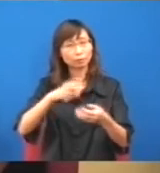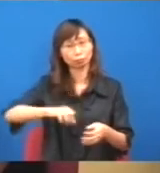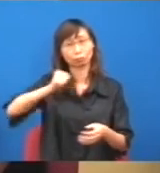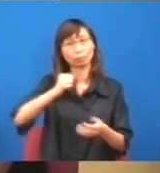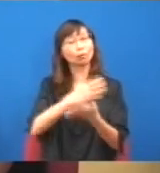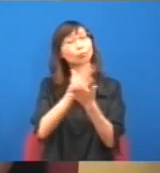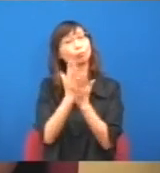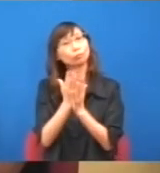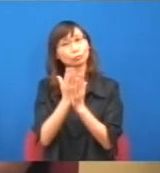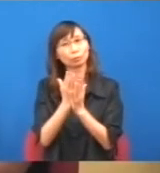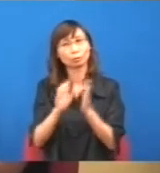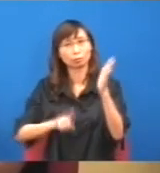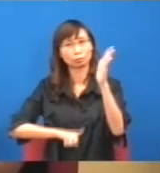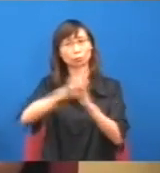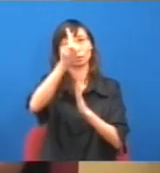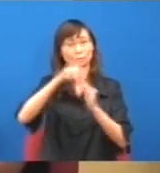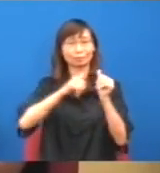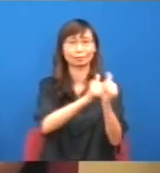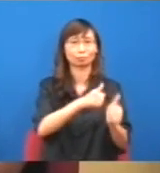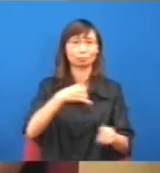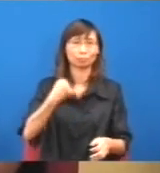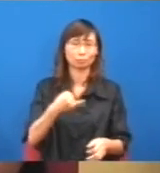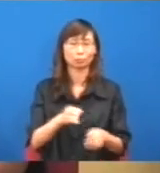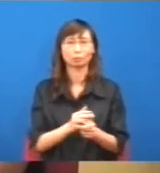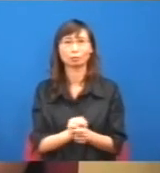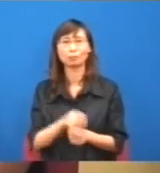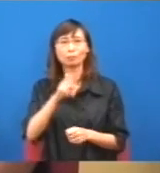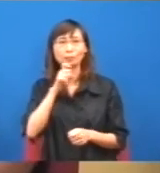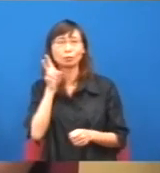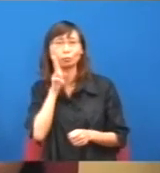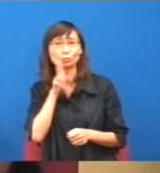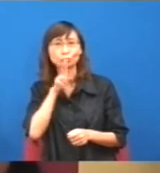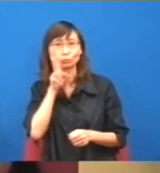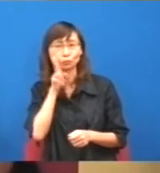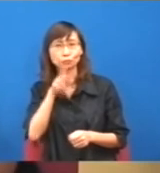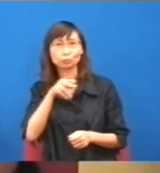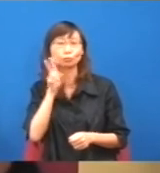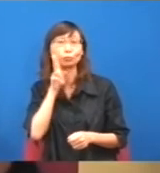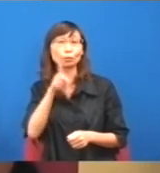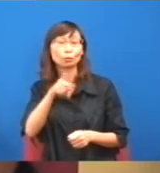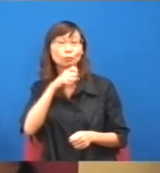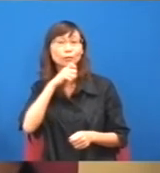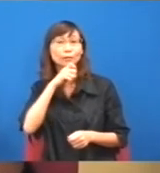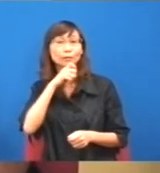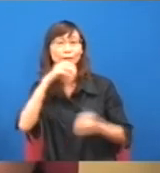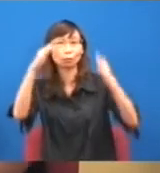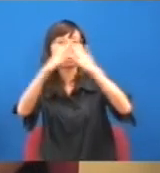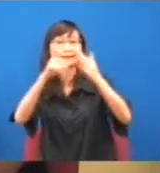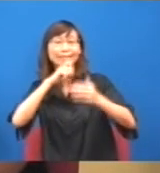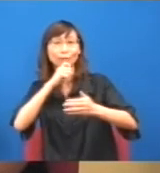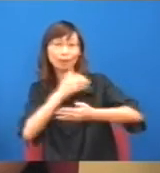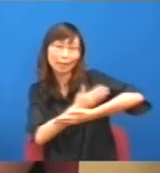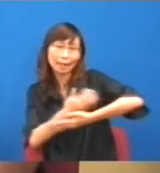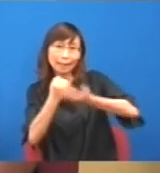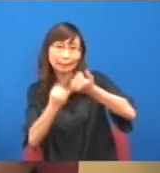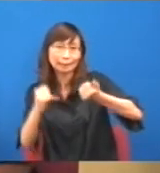物價的升幅背後,某一些物價的升幅是特別厲害的,譬如,如果你在家裡又剛出生的小朋友,你會發現到,為什麼